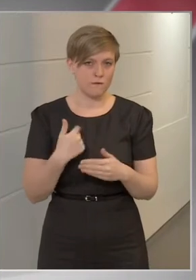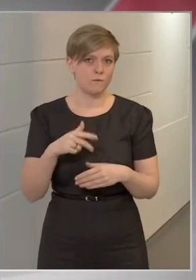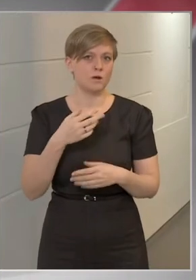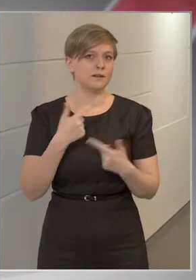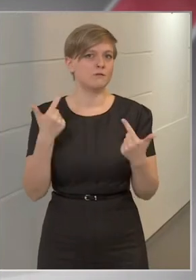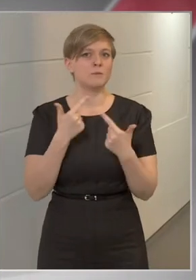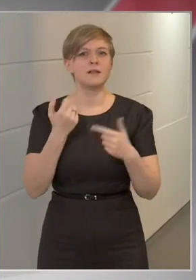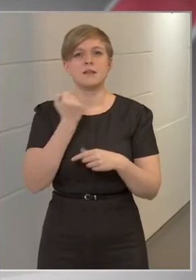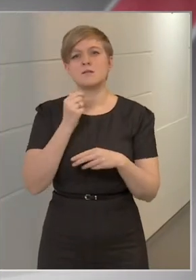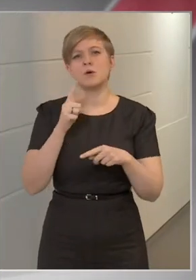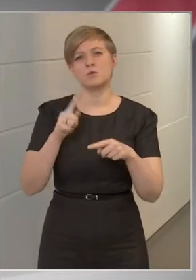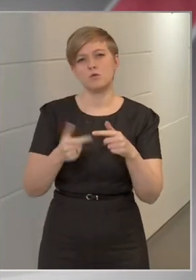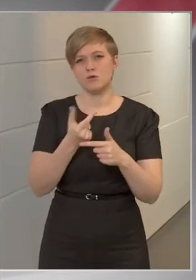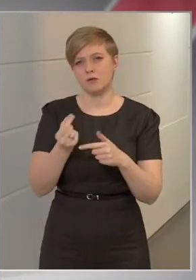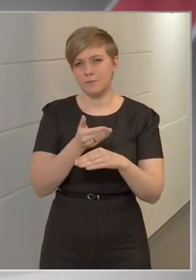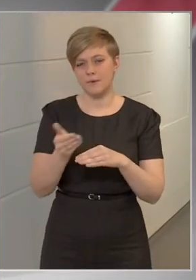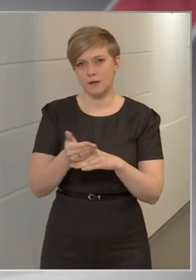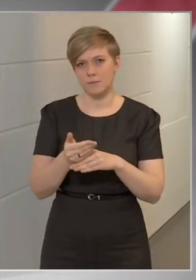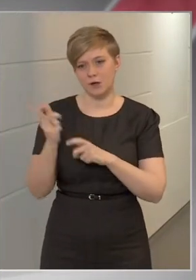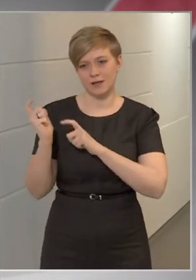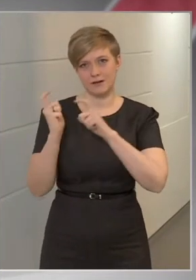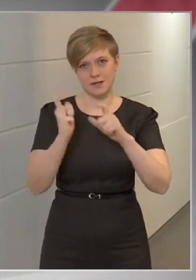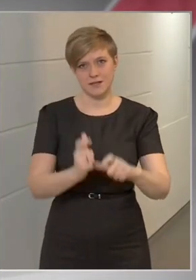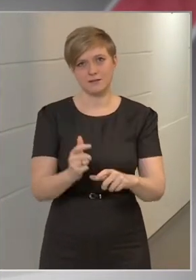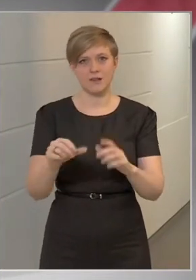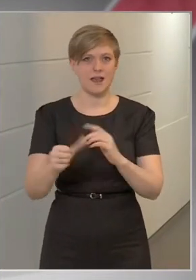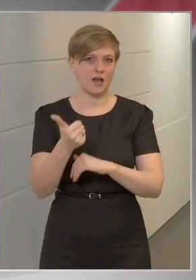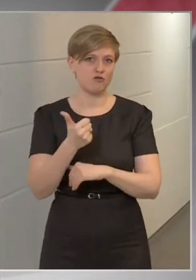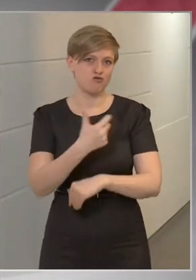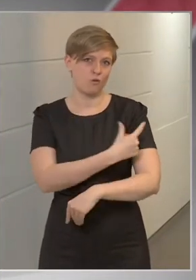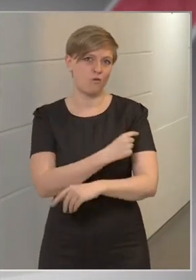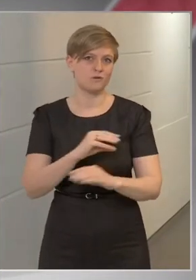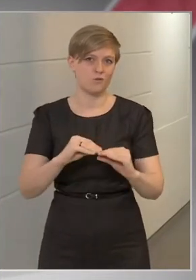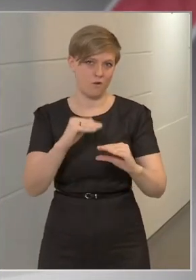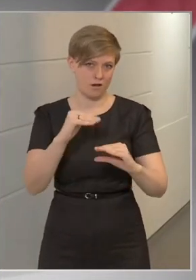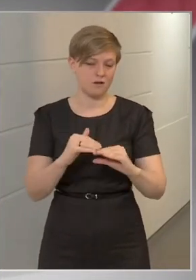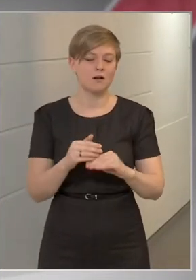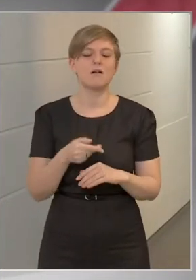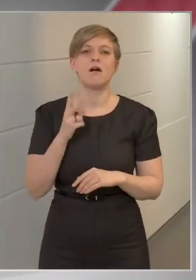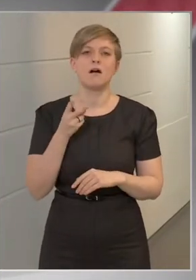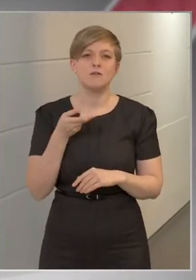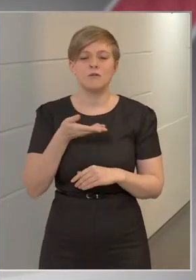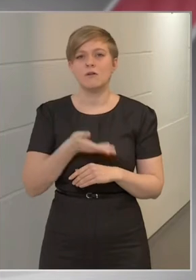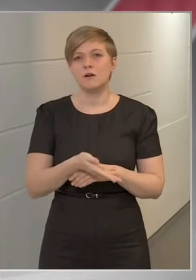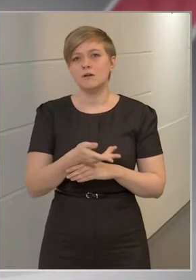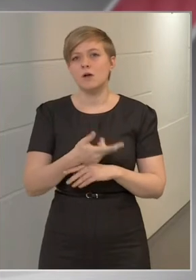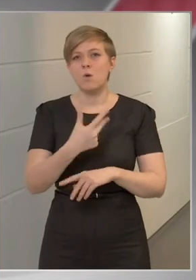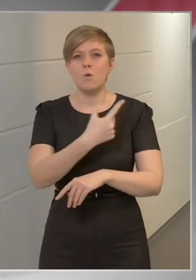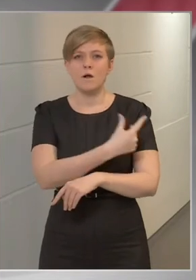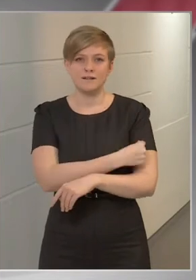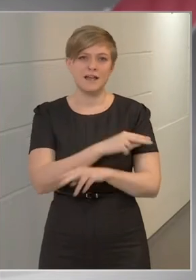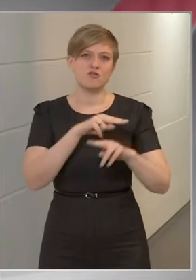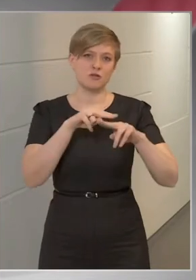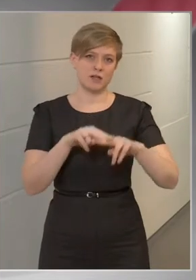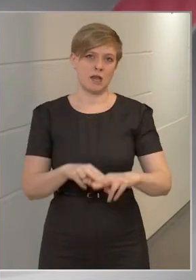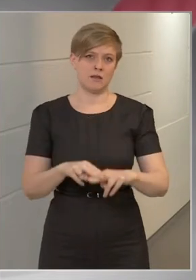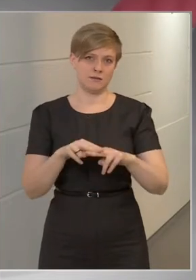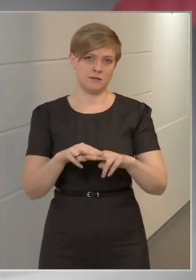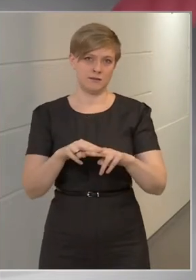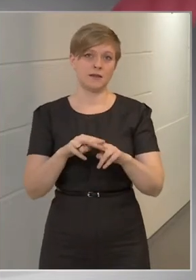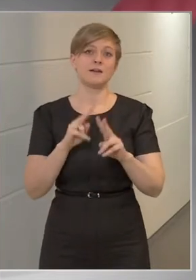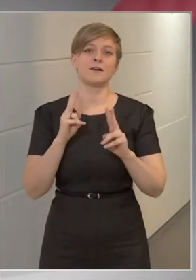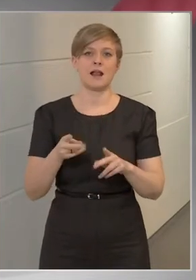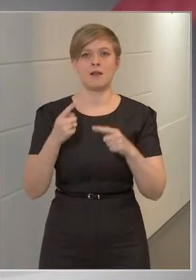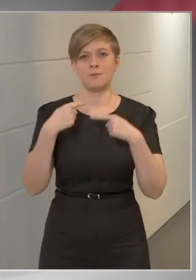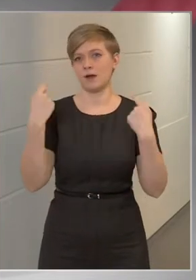ugye december utolsó napjában érkezett az első oltóanyag, akkor ugye az oltási rendnél meg